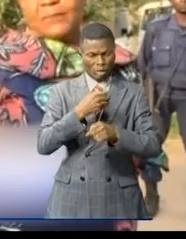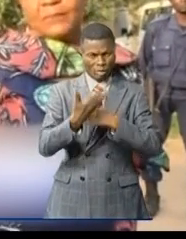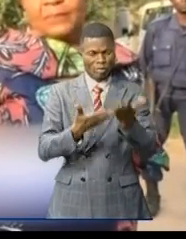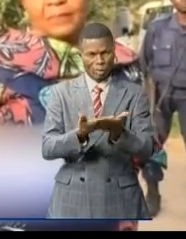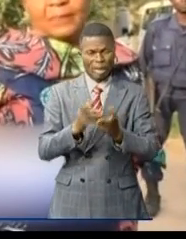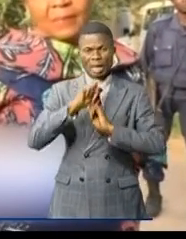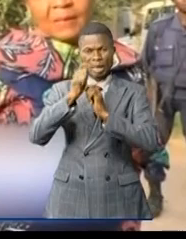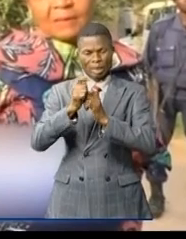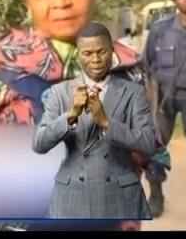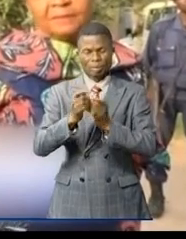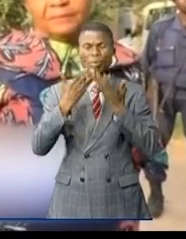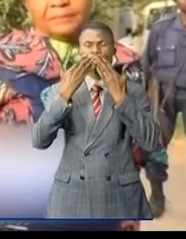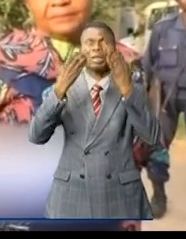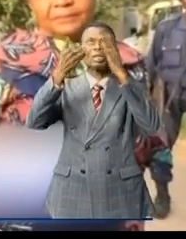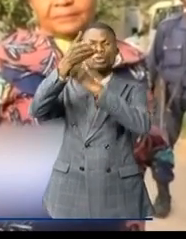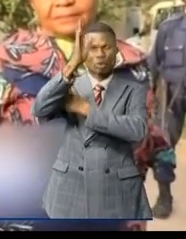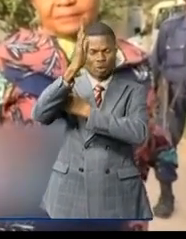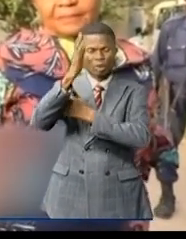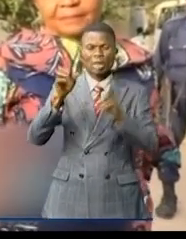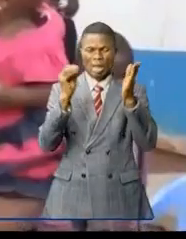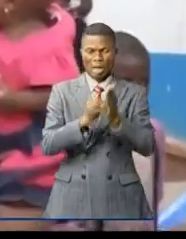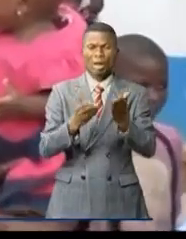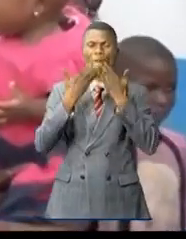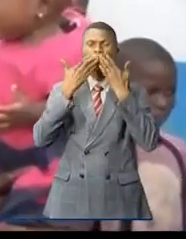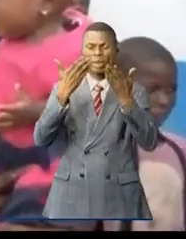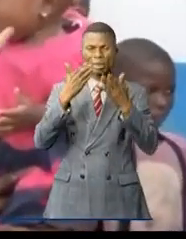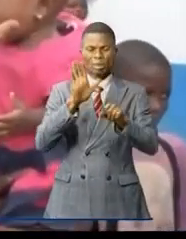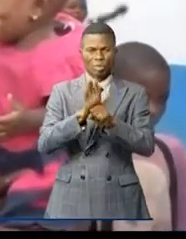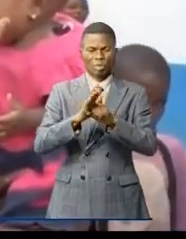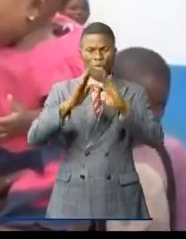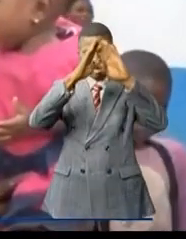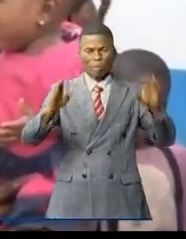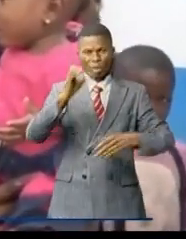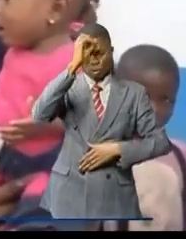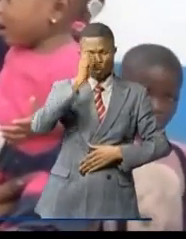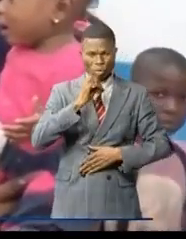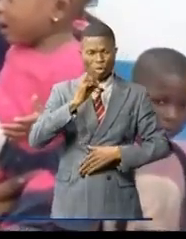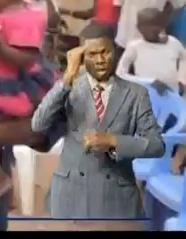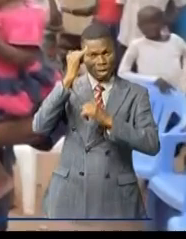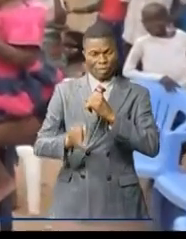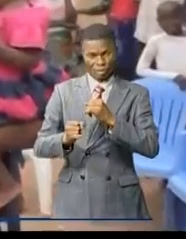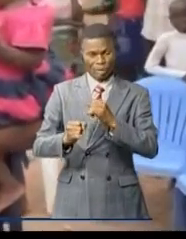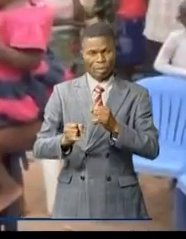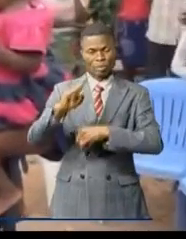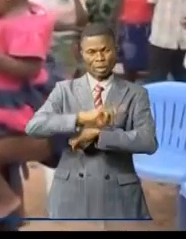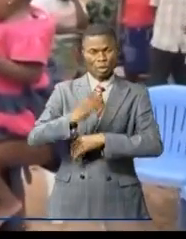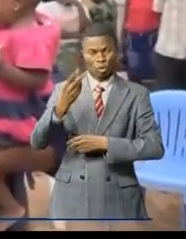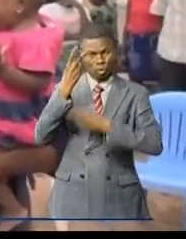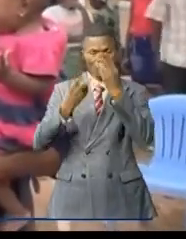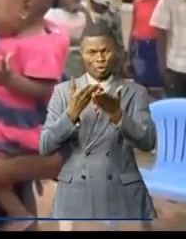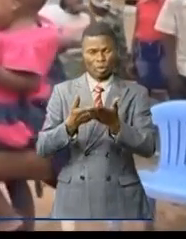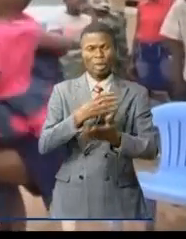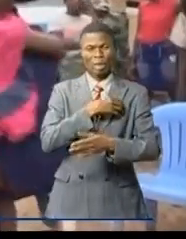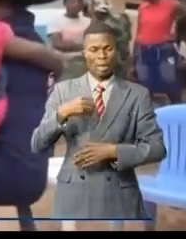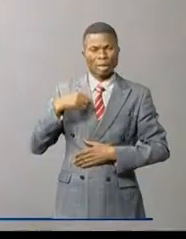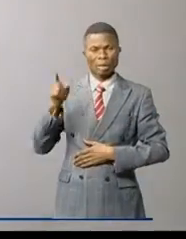faire, nous remercions le Seigneur et nous remercions aussi Maman. À l'orphelinat Kajac, point de chute de cette visite dominicale, Jeanette